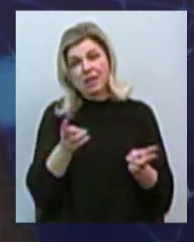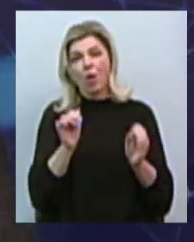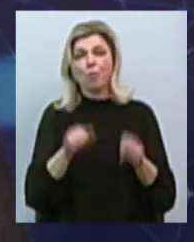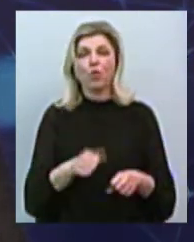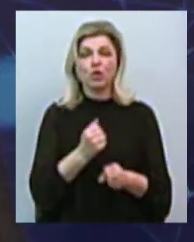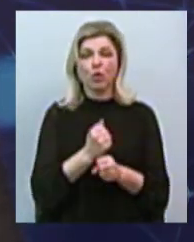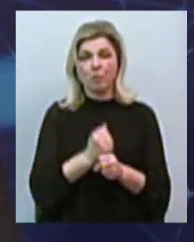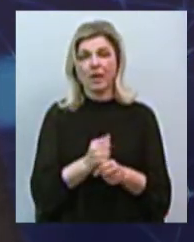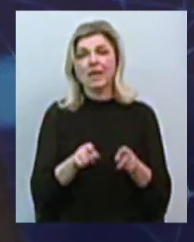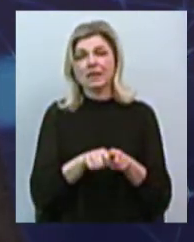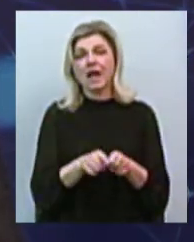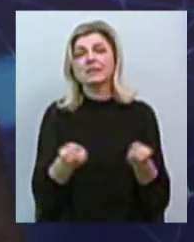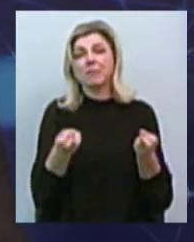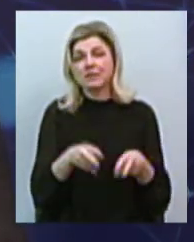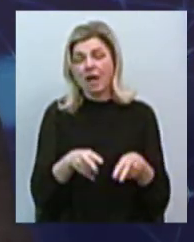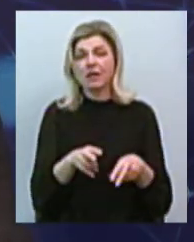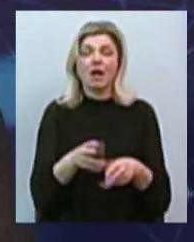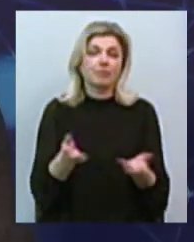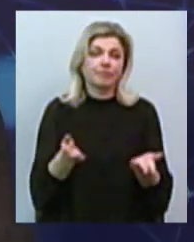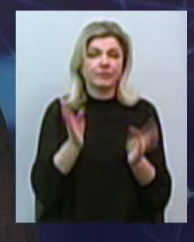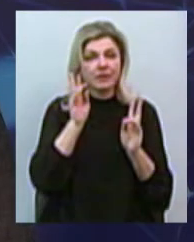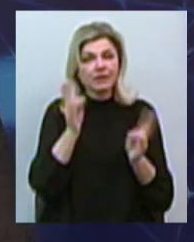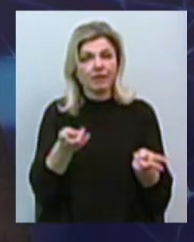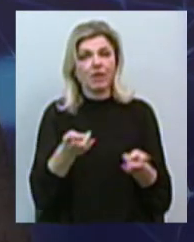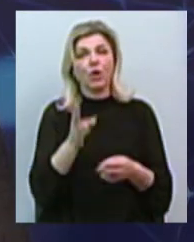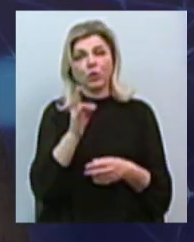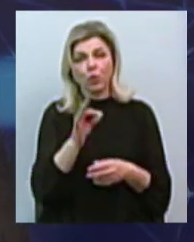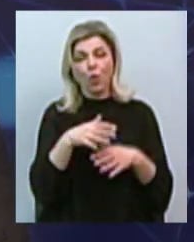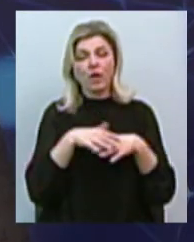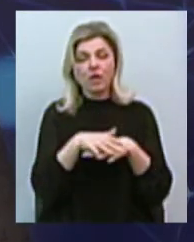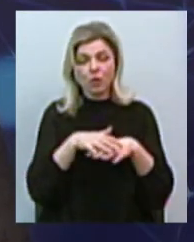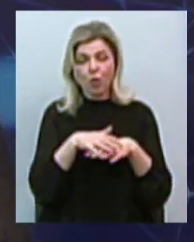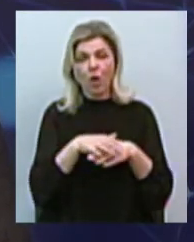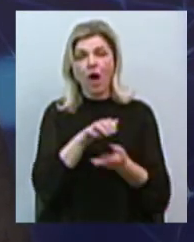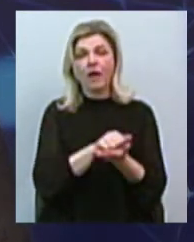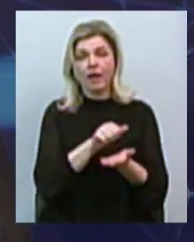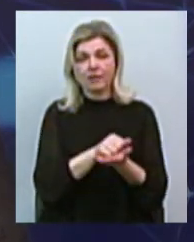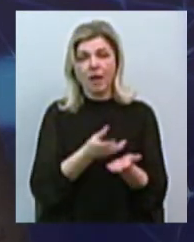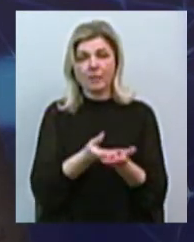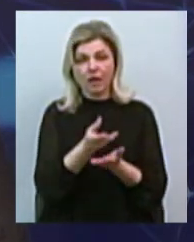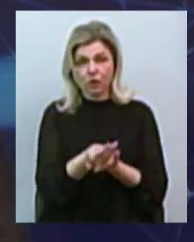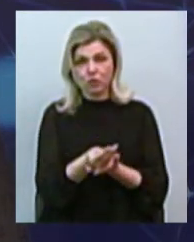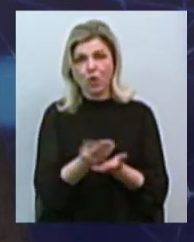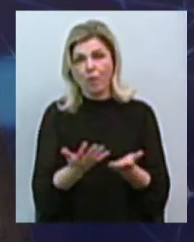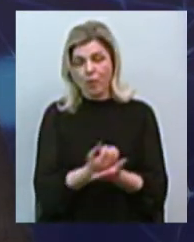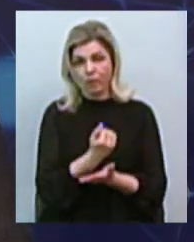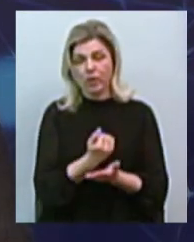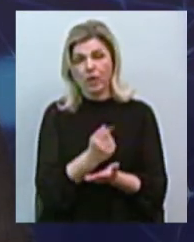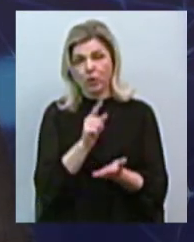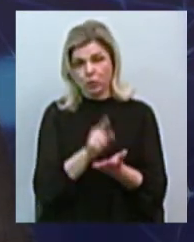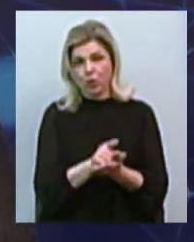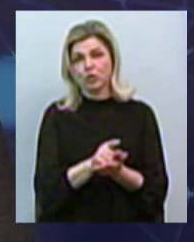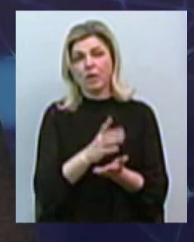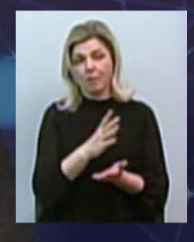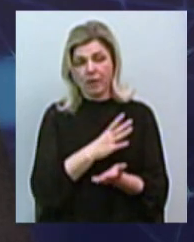для чогось, або ні, але розрахунок концесійного сплатежу виходив, і мав виходити, і